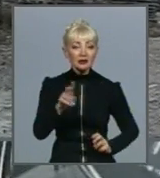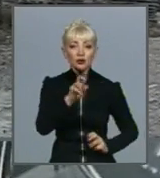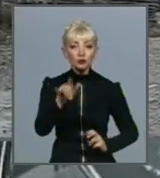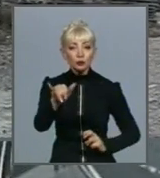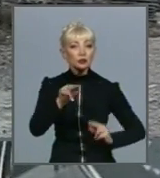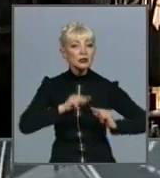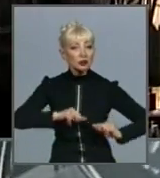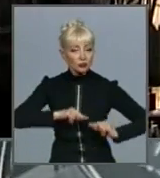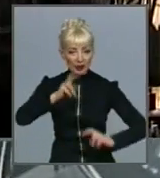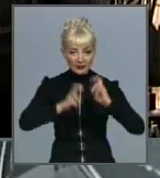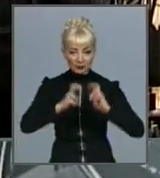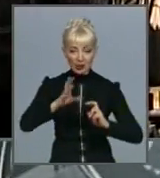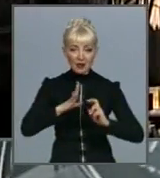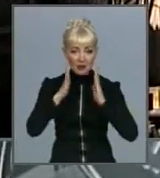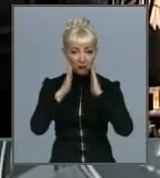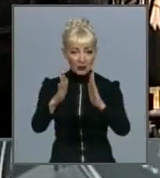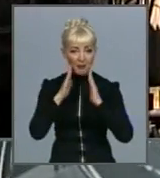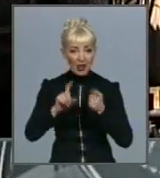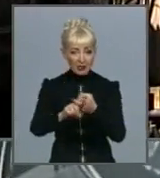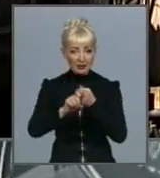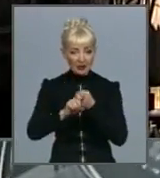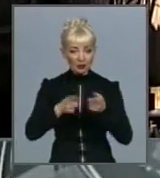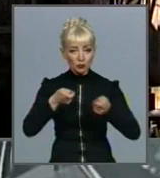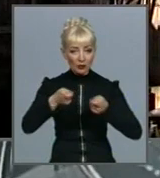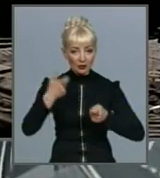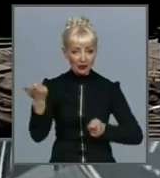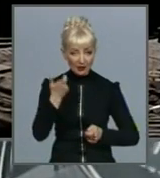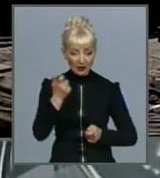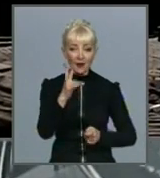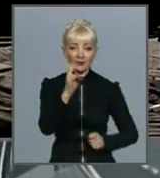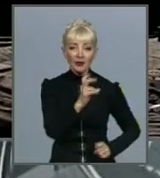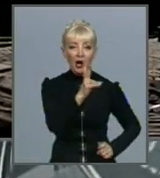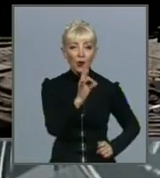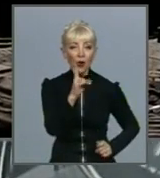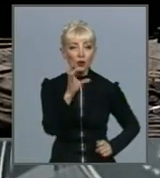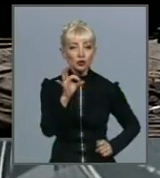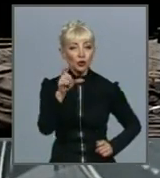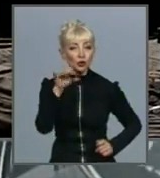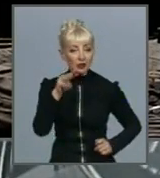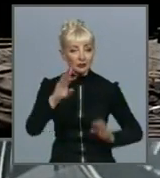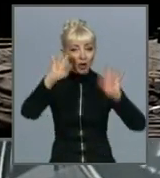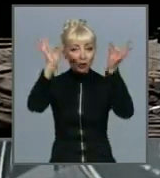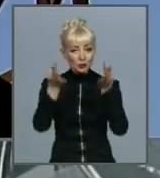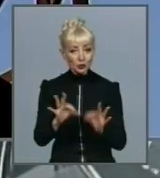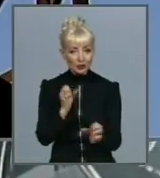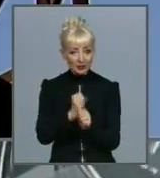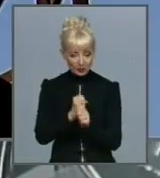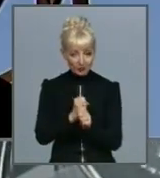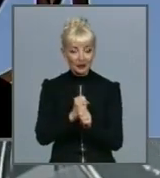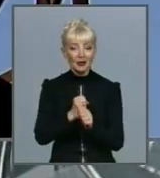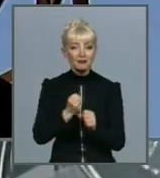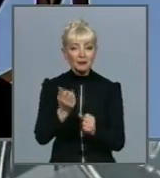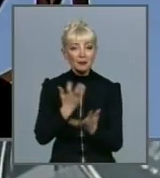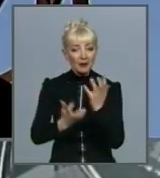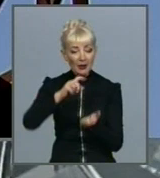прямий зв'язок з керівництвом Харкова, на Коксохімі ще з осені працює громадське приймання міського голови. Всі питання,